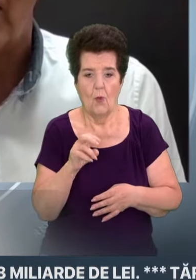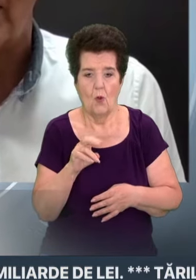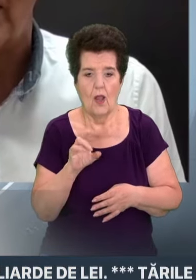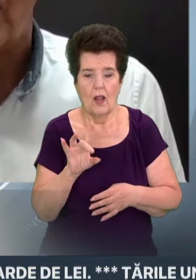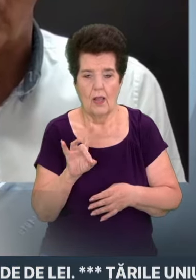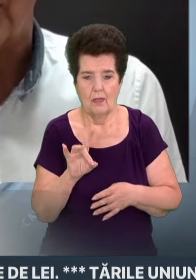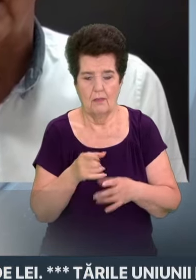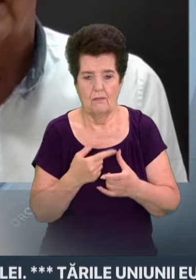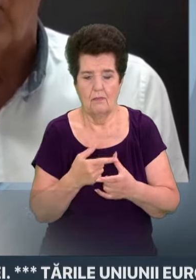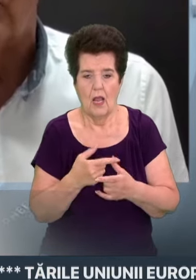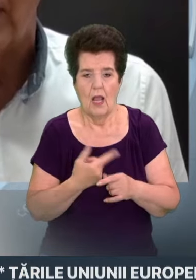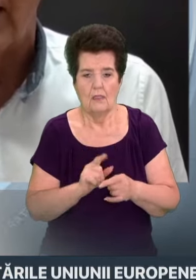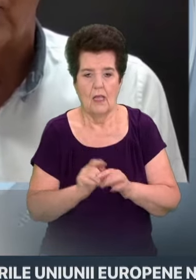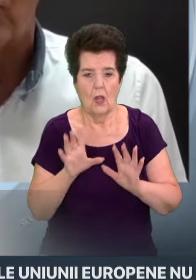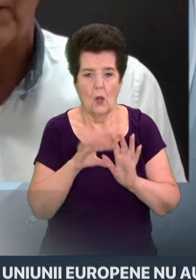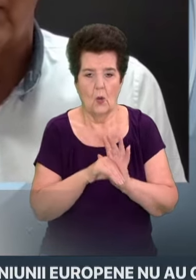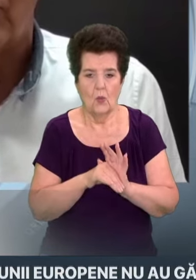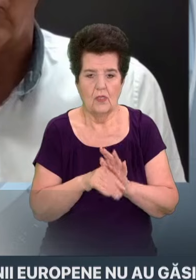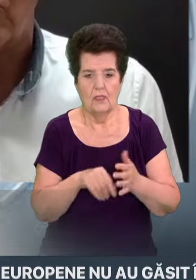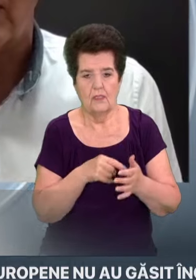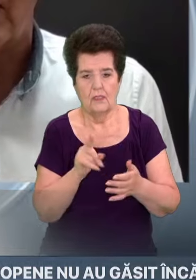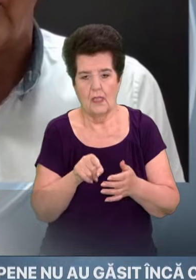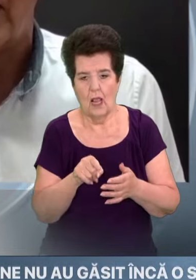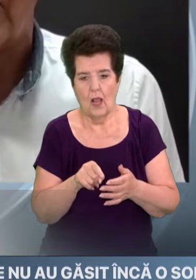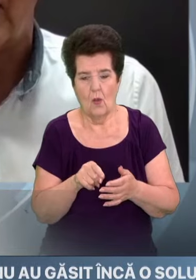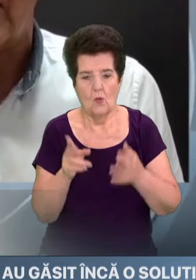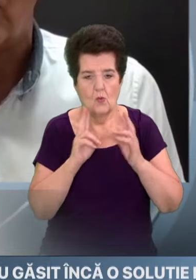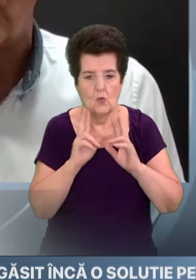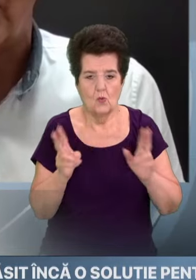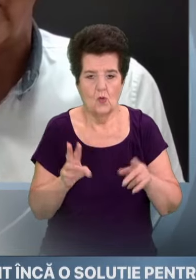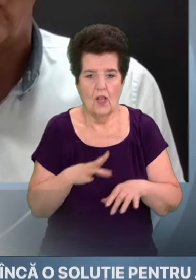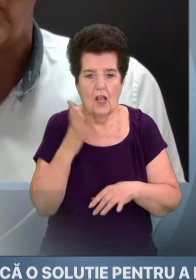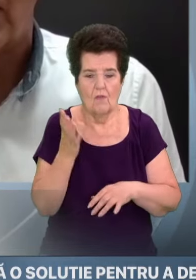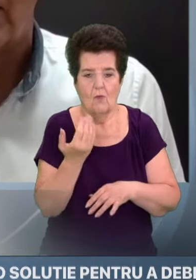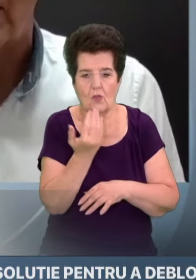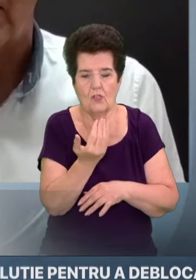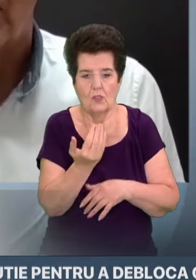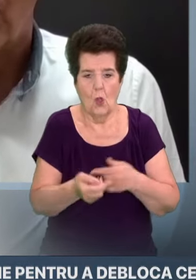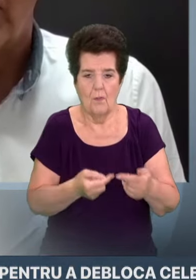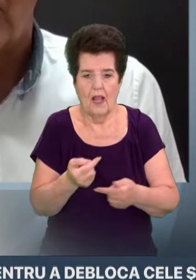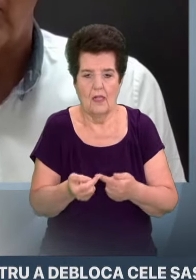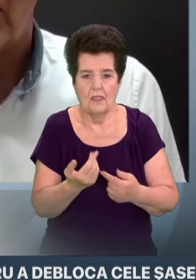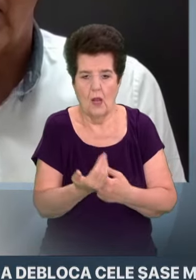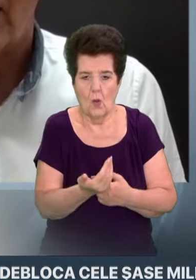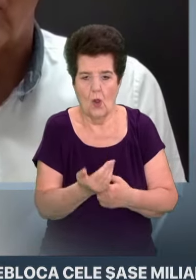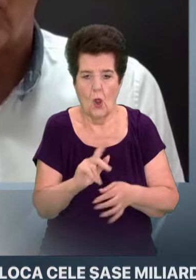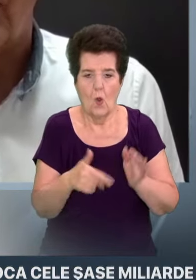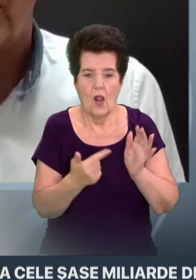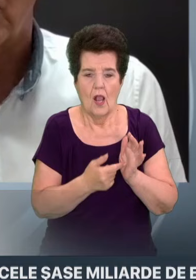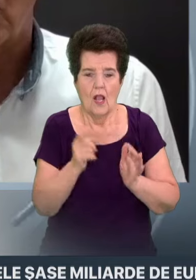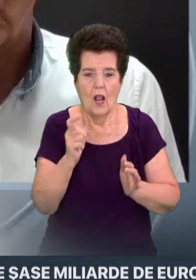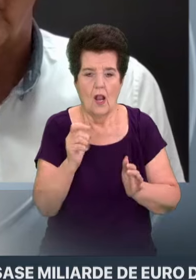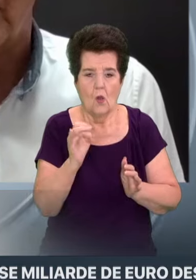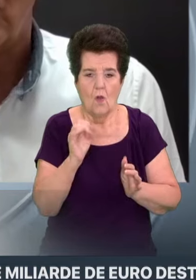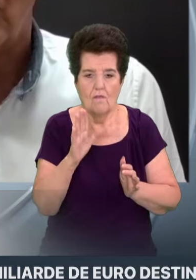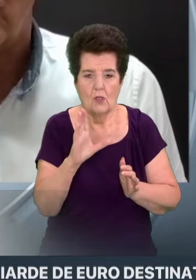trebuia să includă, sau exclusiv, nu știu care era planificarea lor operațională, orașele Harkov,